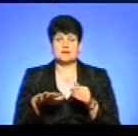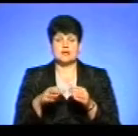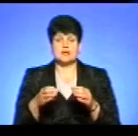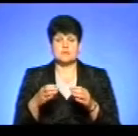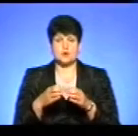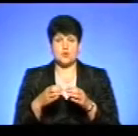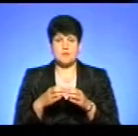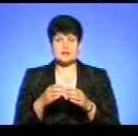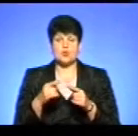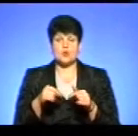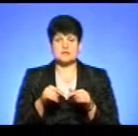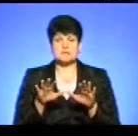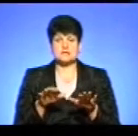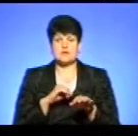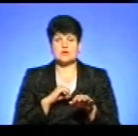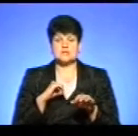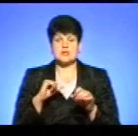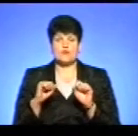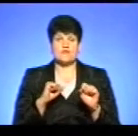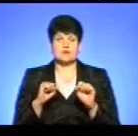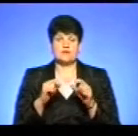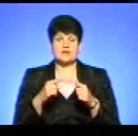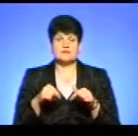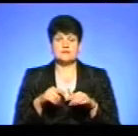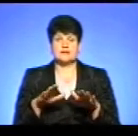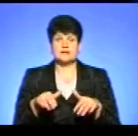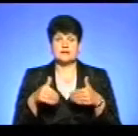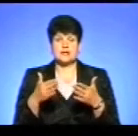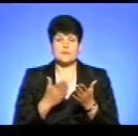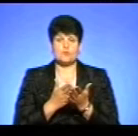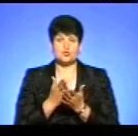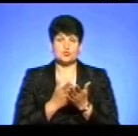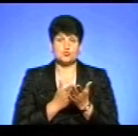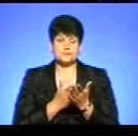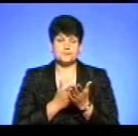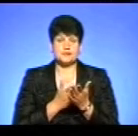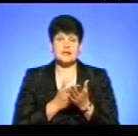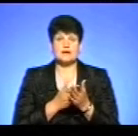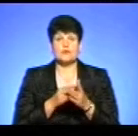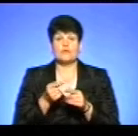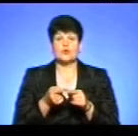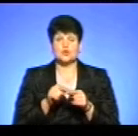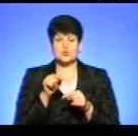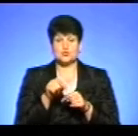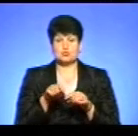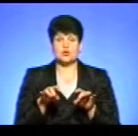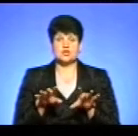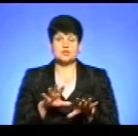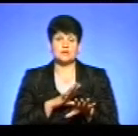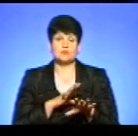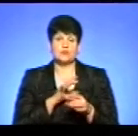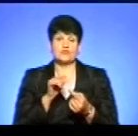громадами, органами місцевого самоврядування у сфері надання послуг. Власне, у цьому рішенні була